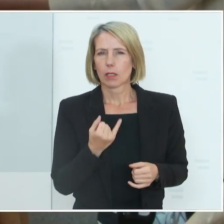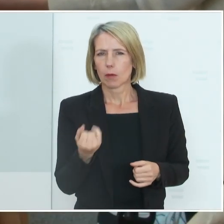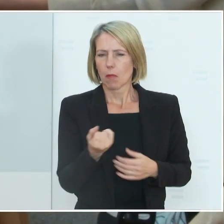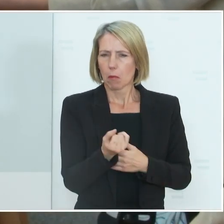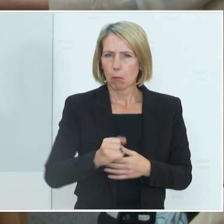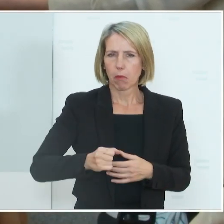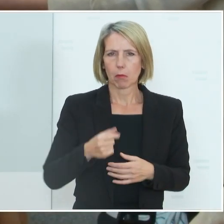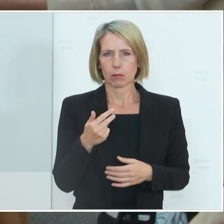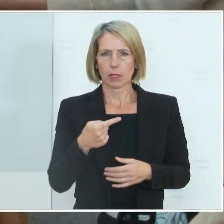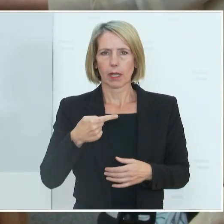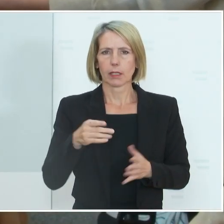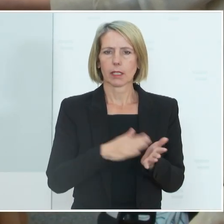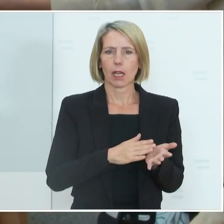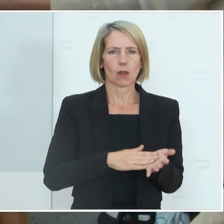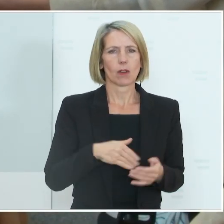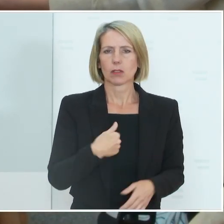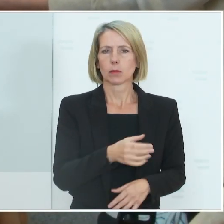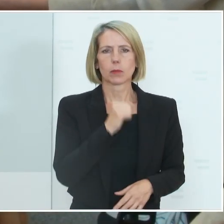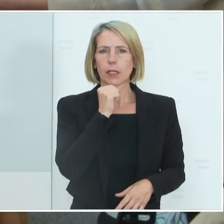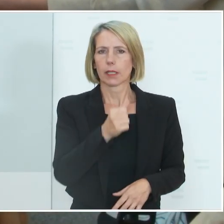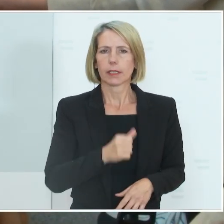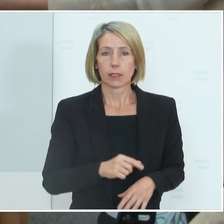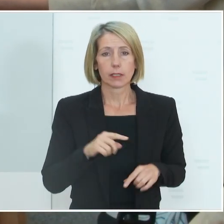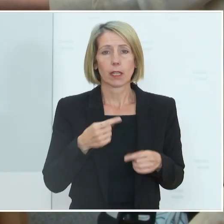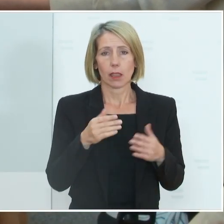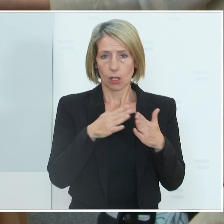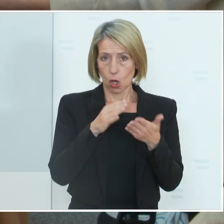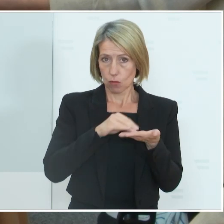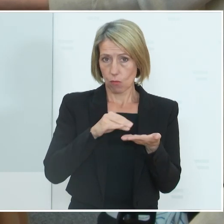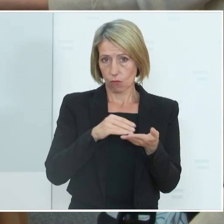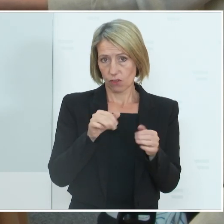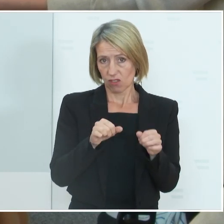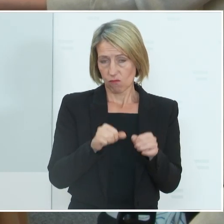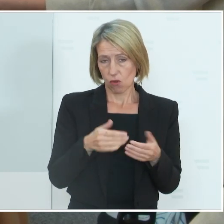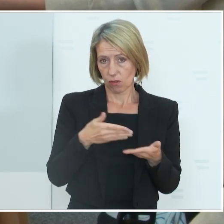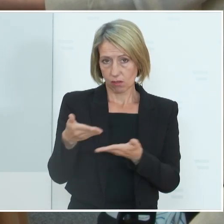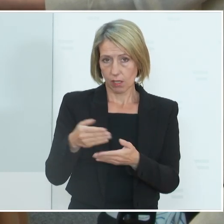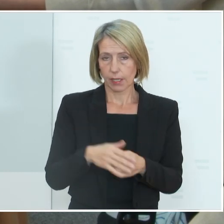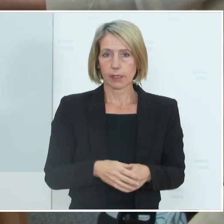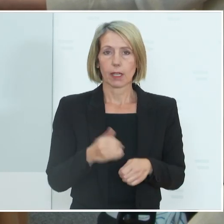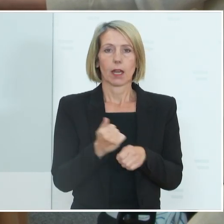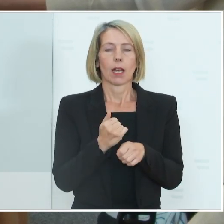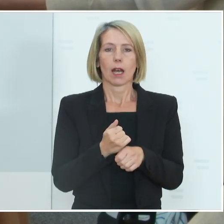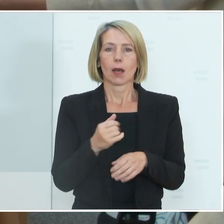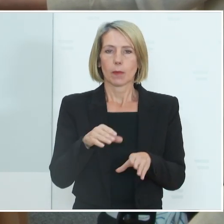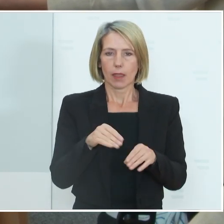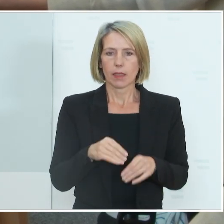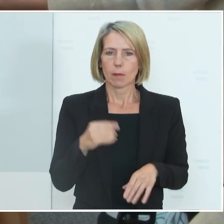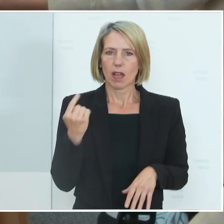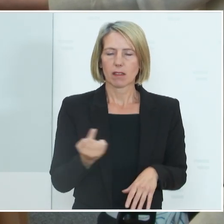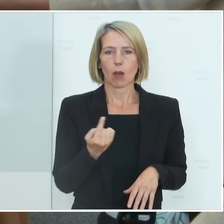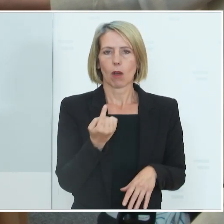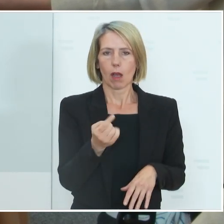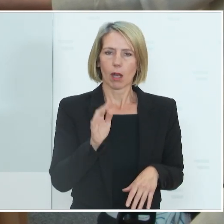3G-Nachweis zu bringen. Sie haben jetzt Homeoffice angesprochen. Ist das eine Möglichkeit, den Arbeitnehmer dann auch dauerhaft ins Homeoffice zu schicken oder wird der